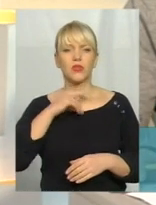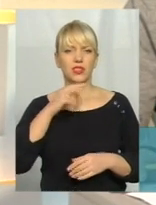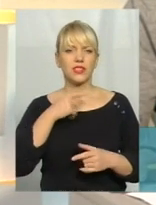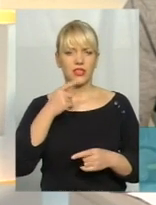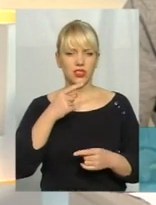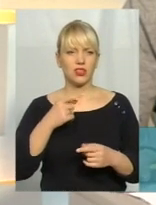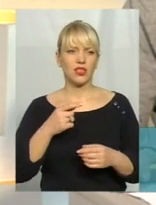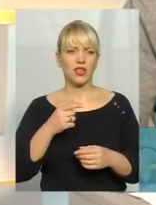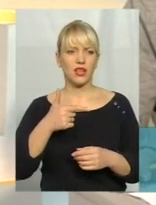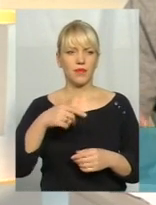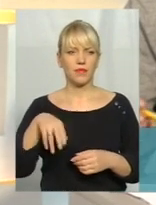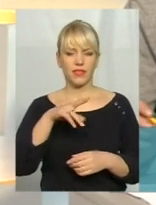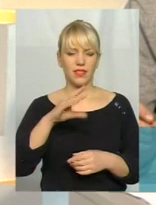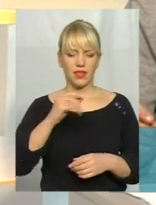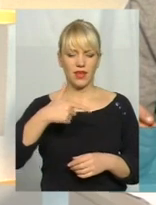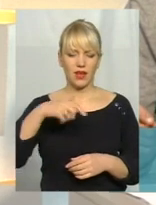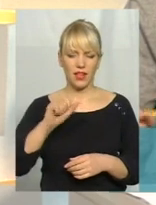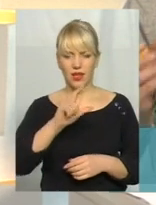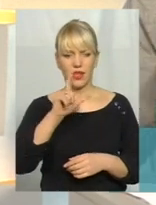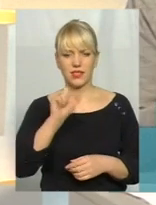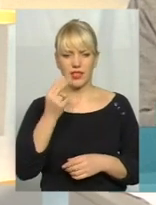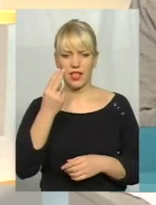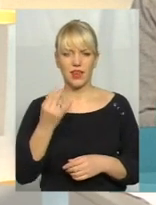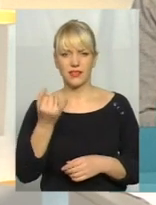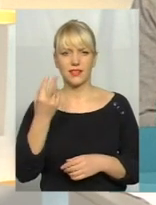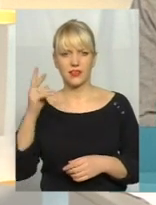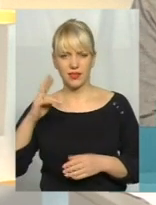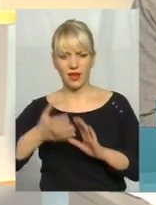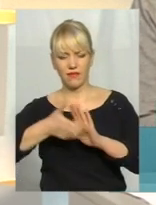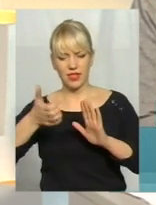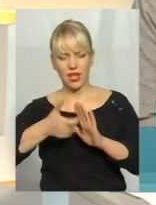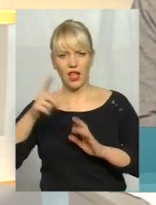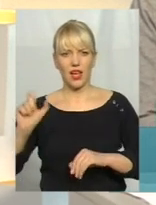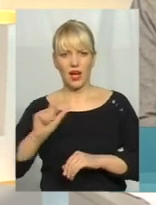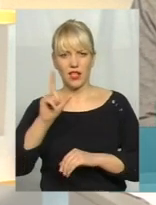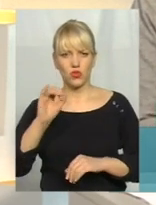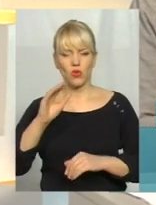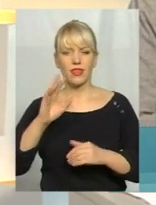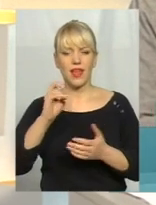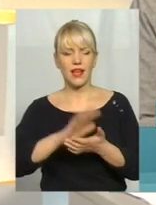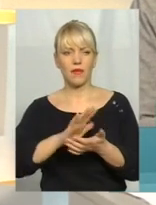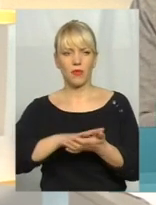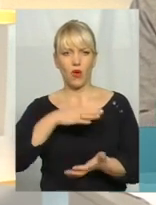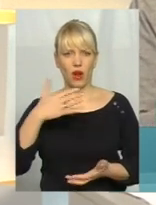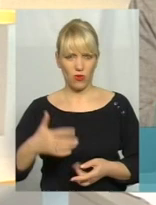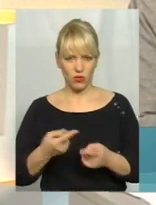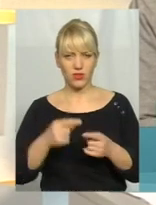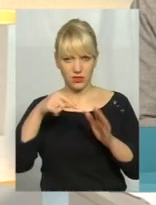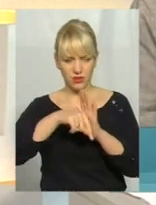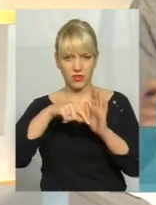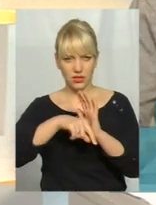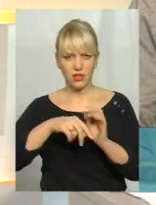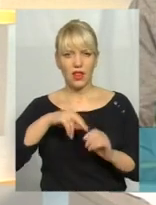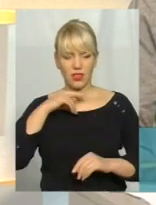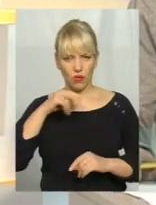на полігоні? Ви це маєте на увазі? Відкачка газа на полігоні? Чи в чому? Наш полігон, да. Я зрозумів, це, я